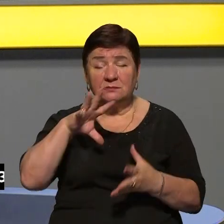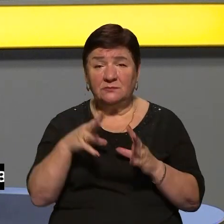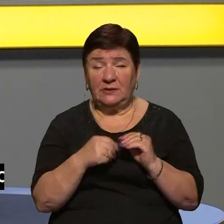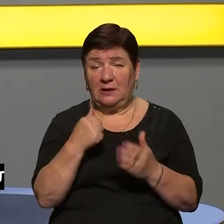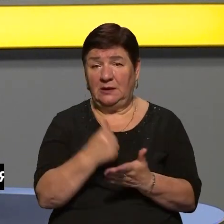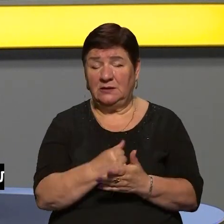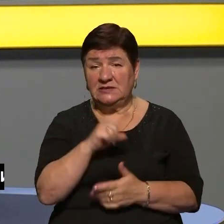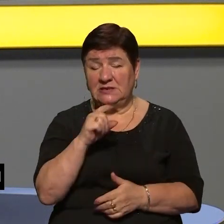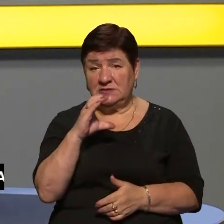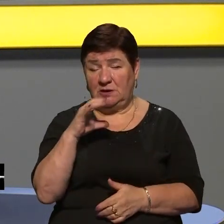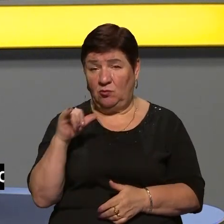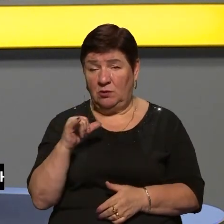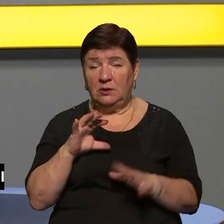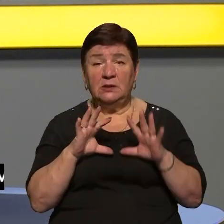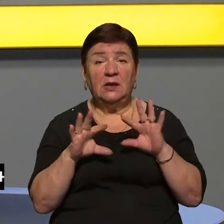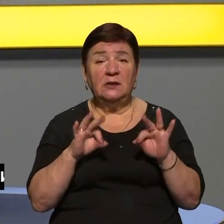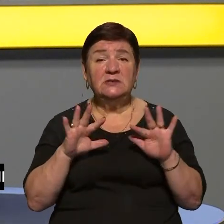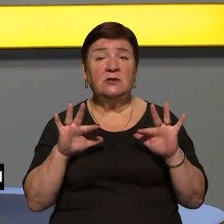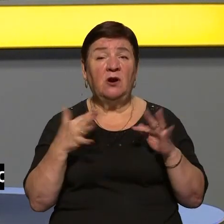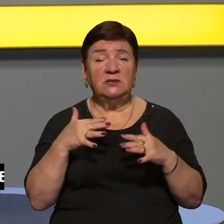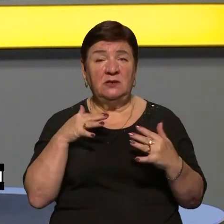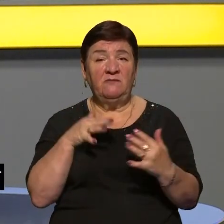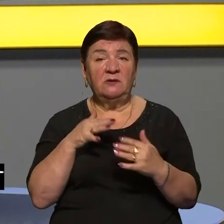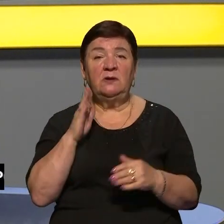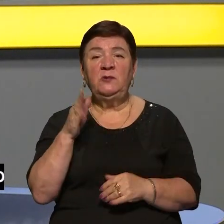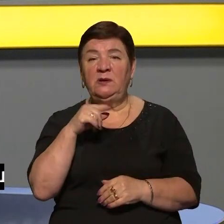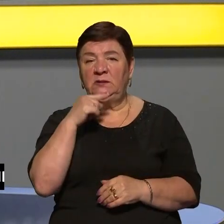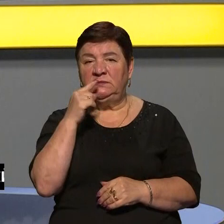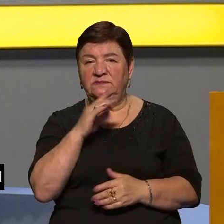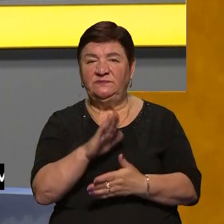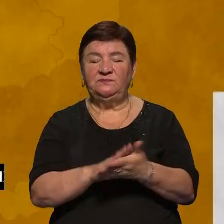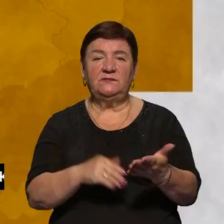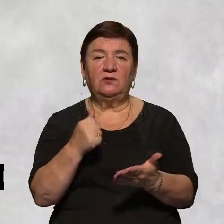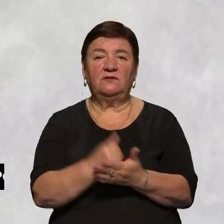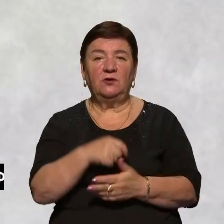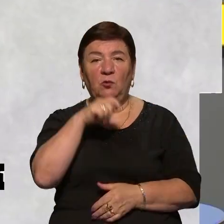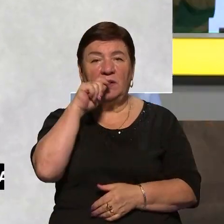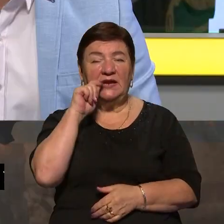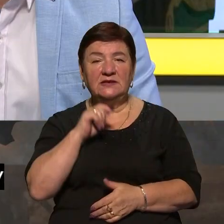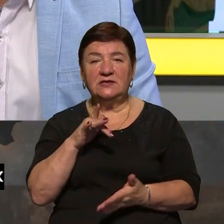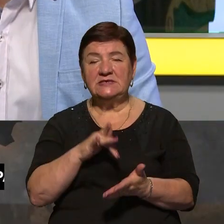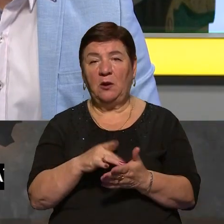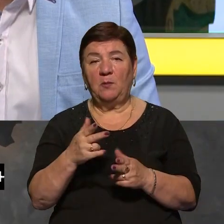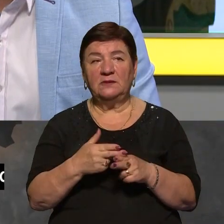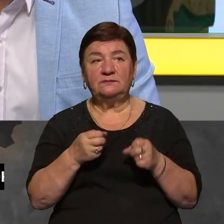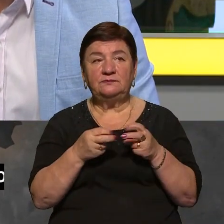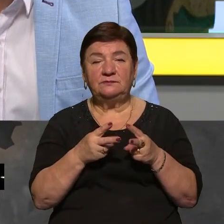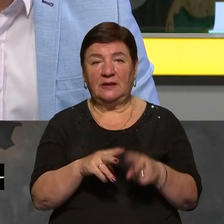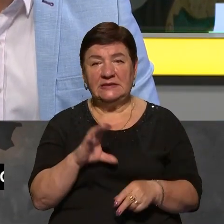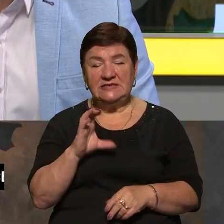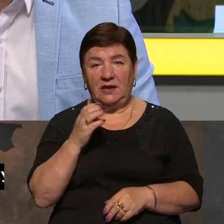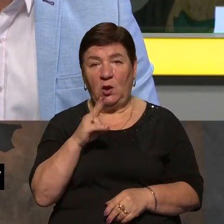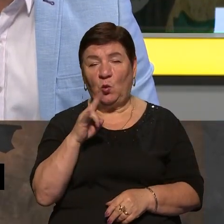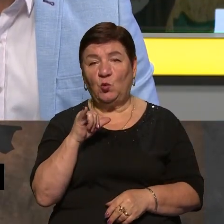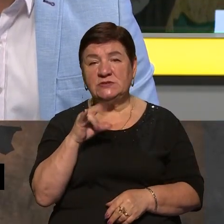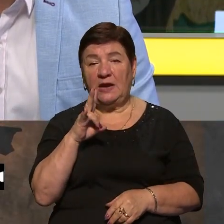Генштабу ЗСУ. І докладніше про ситуацію на фронті будемо говорити далі із головою Українського Центру Безпеки та Співпраці. Сергій Кузан